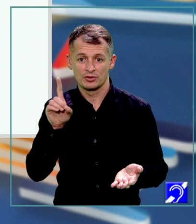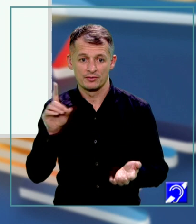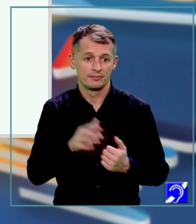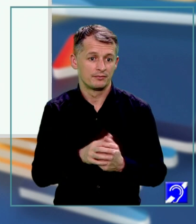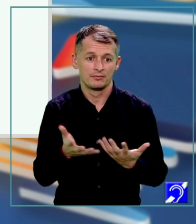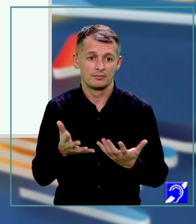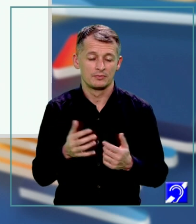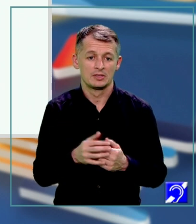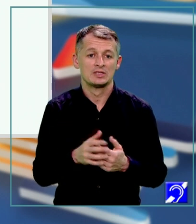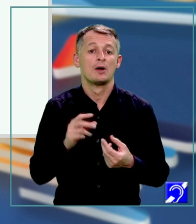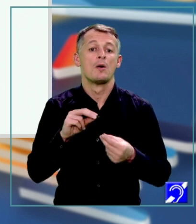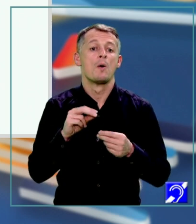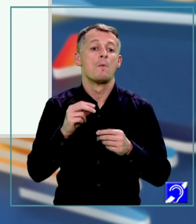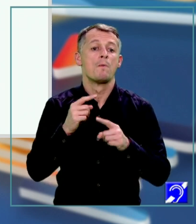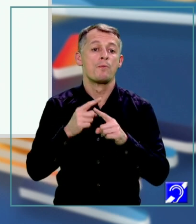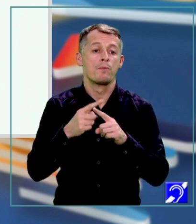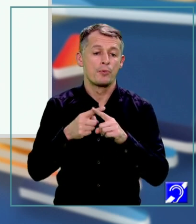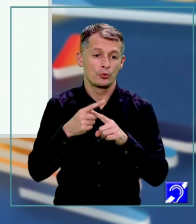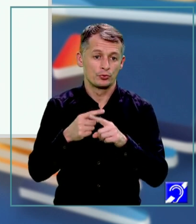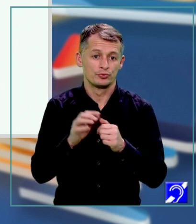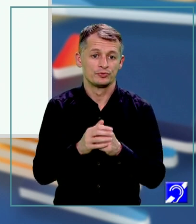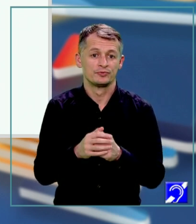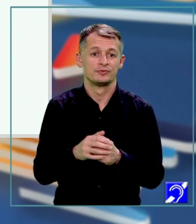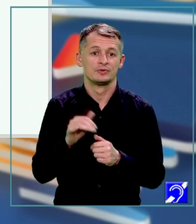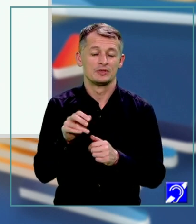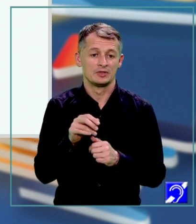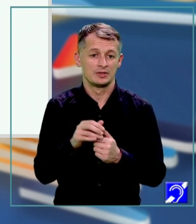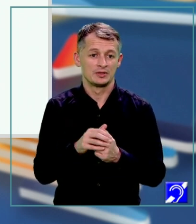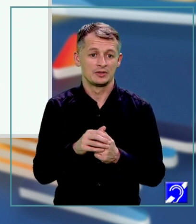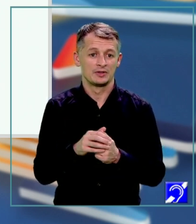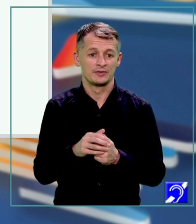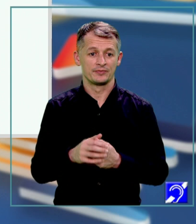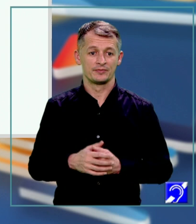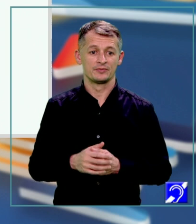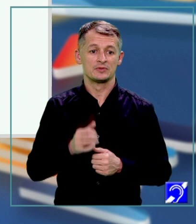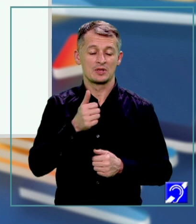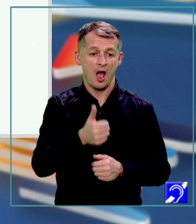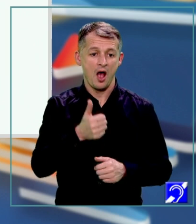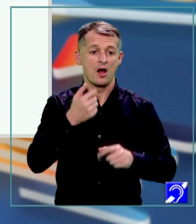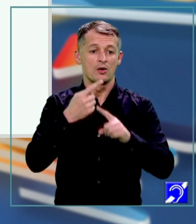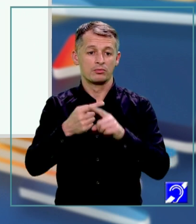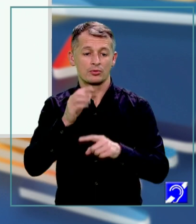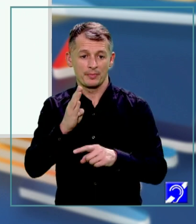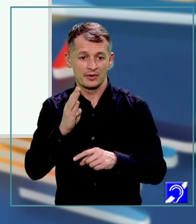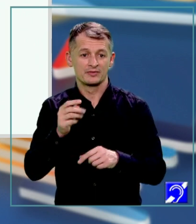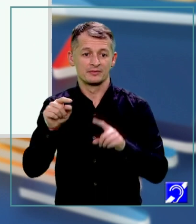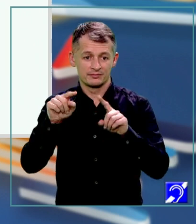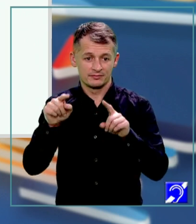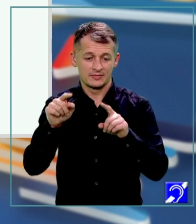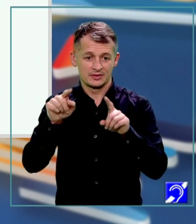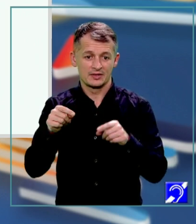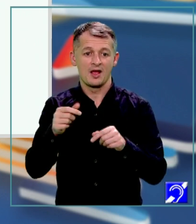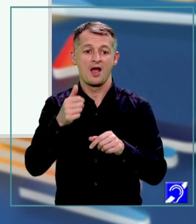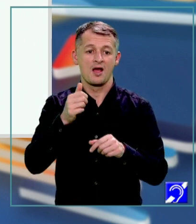Deci vom înmulți radical din 5 minus radical din 3 cu radical din 5 plus radical din 3. Aici